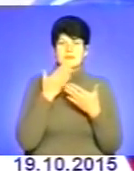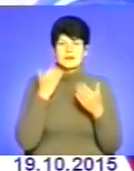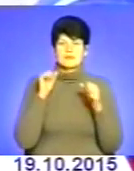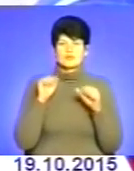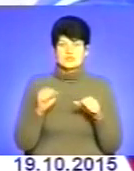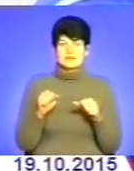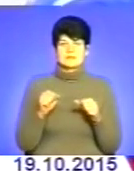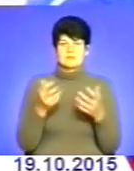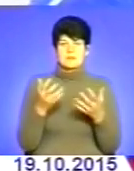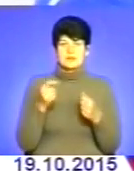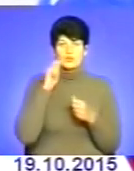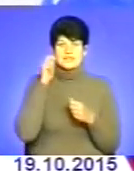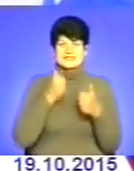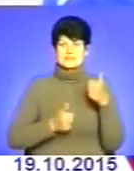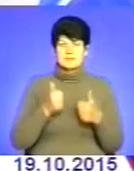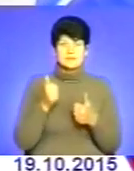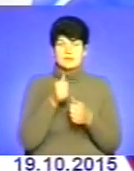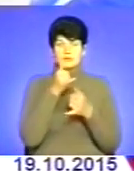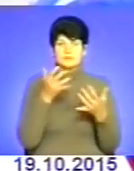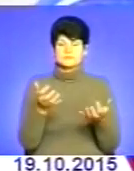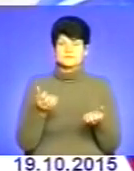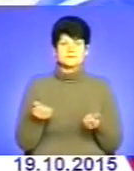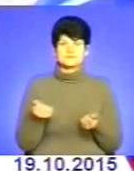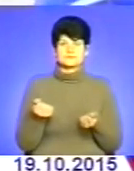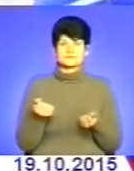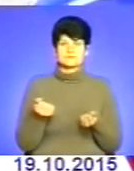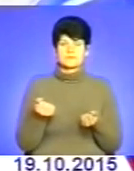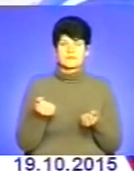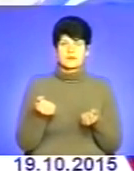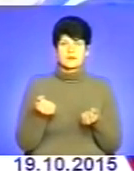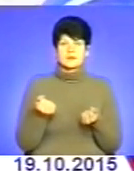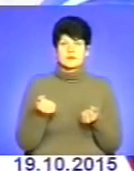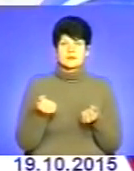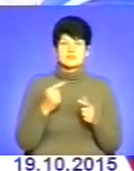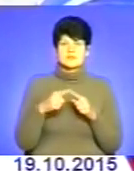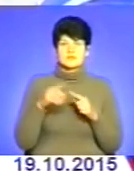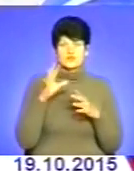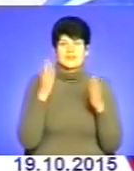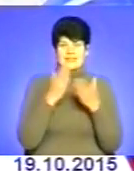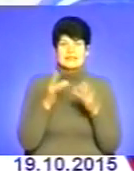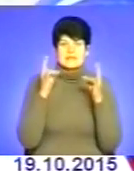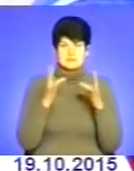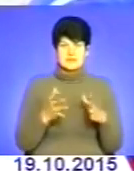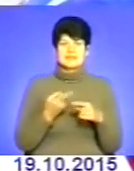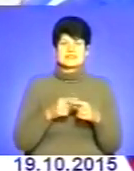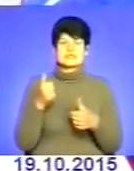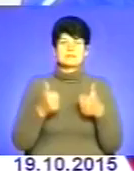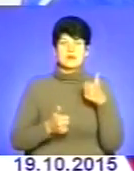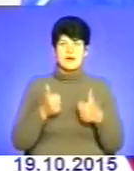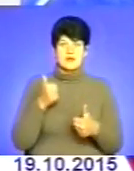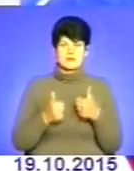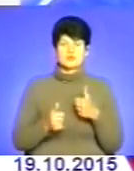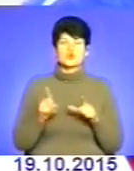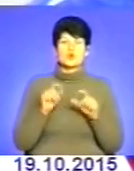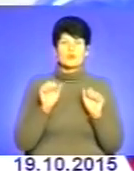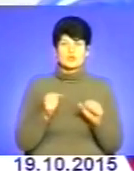всеукраїнські змагання Ми їх не прийняли, тому що всього того, що дійсно є певна небезпека Ми зараз для цих змагань, ми що